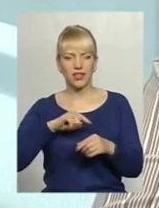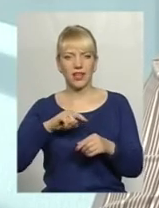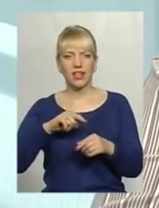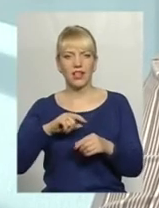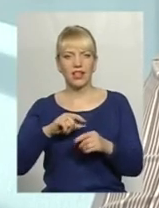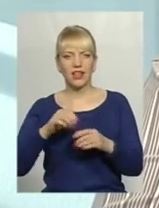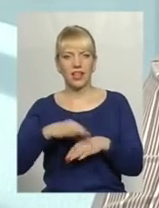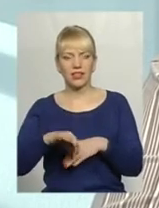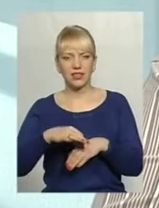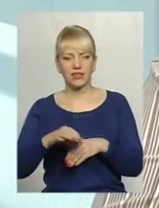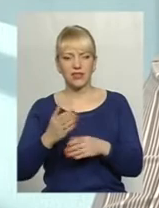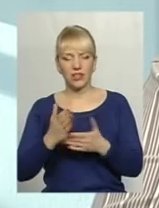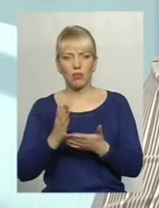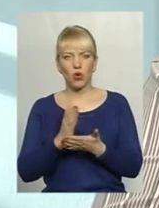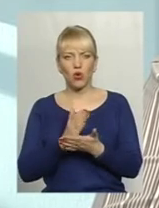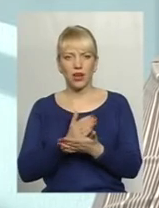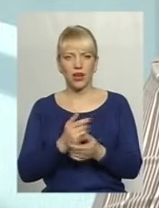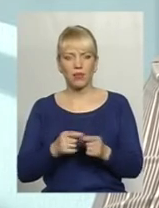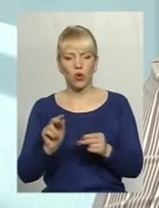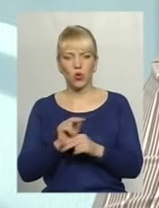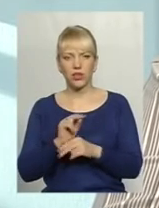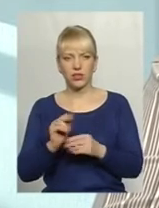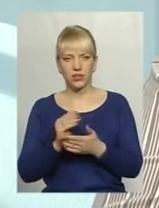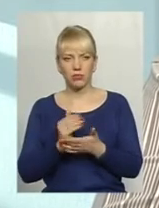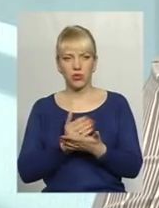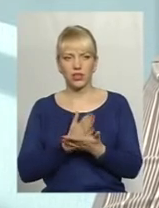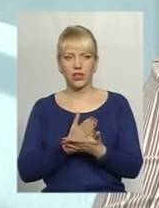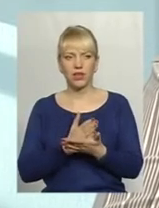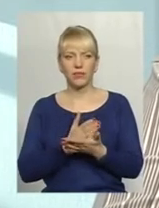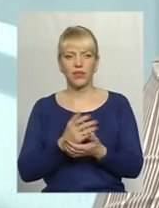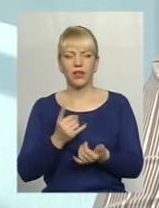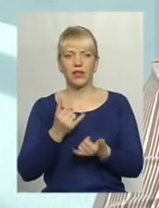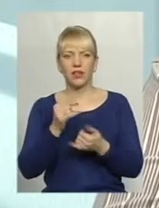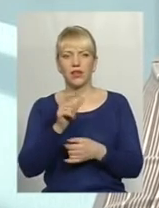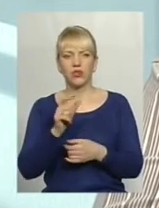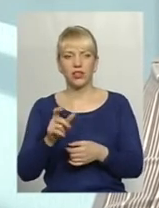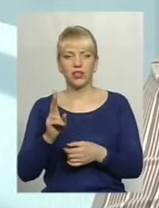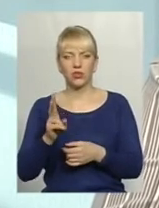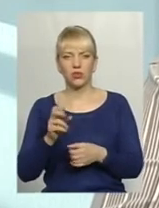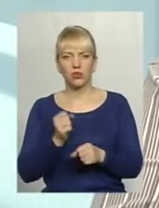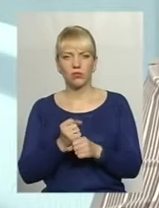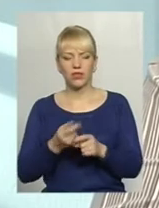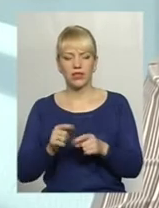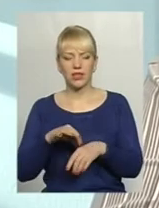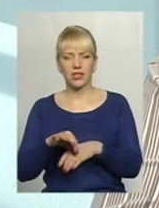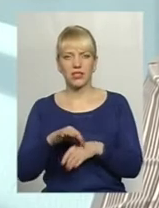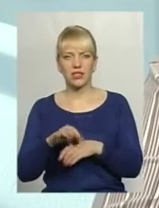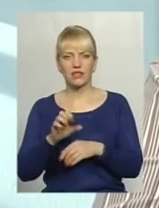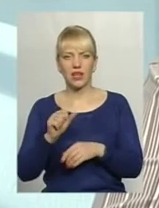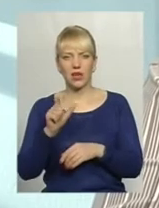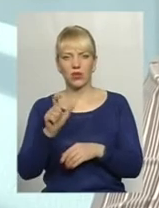програми, але корекційні програми, відповідно для тих людей, які вчиняють насильство, людина має